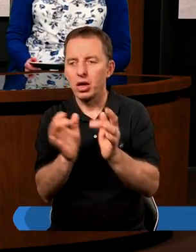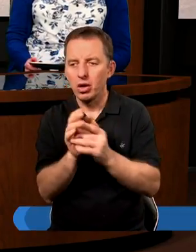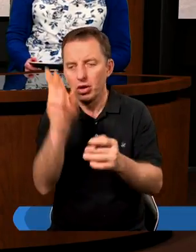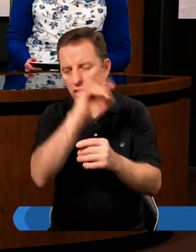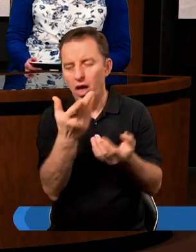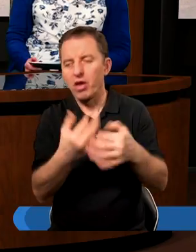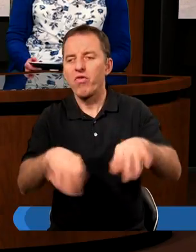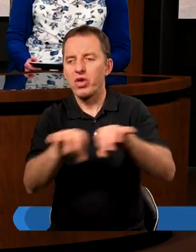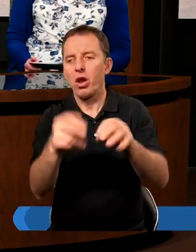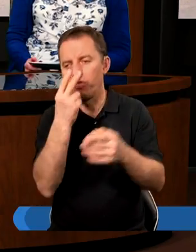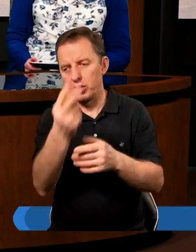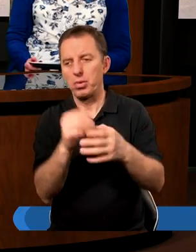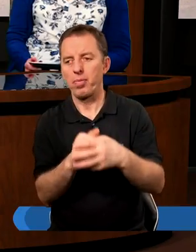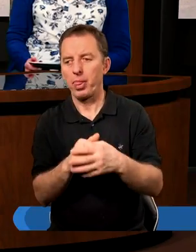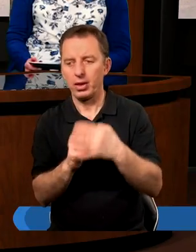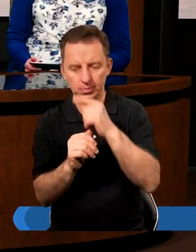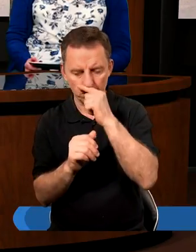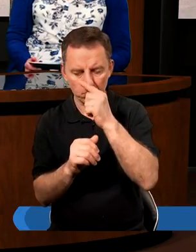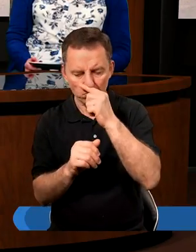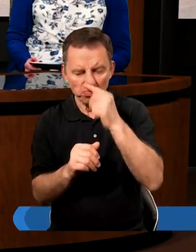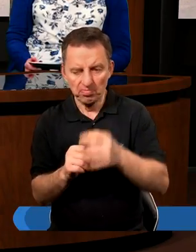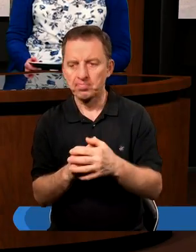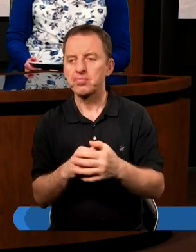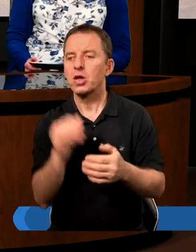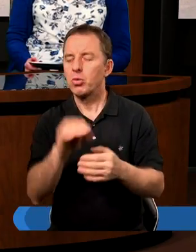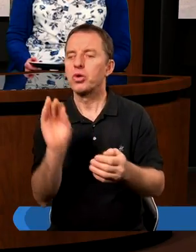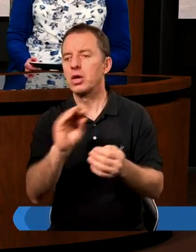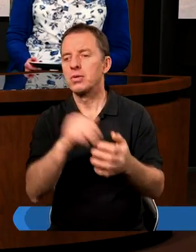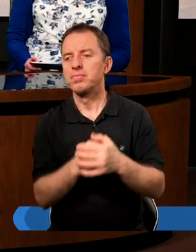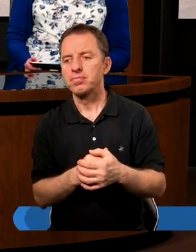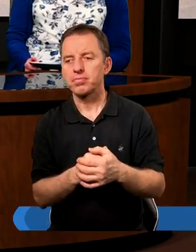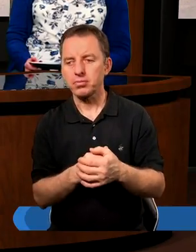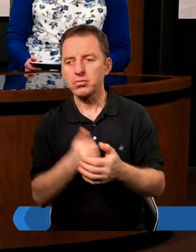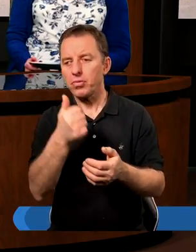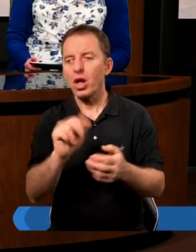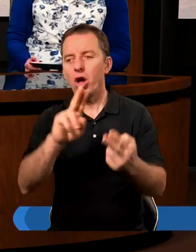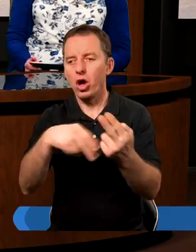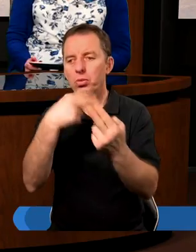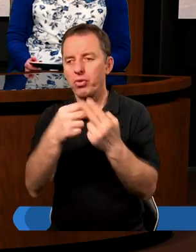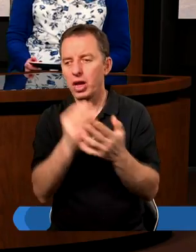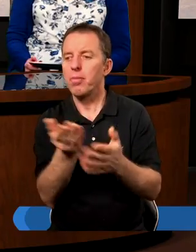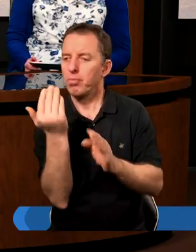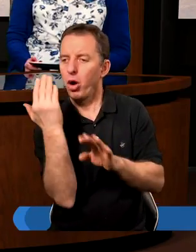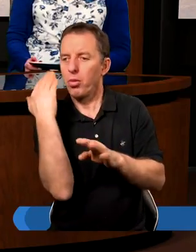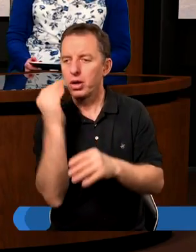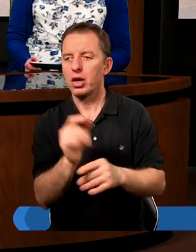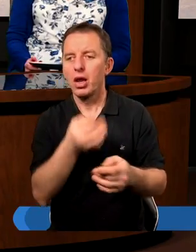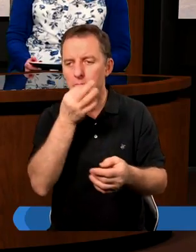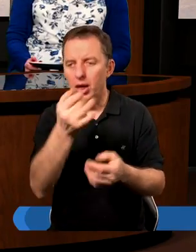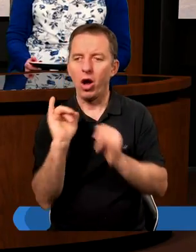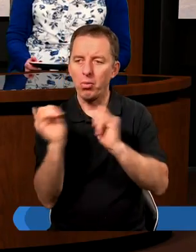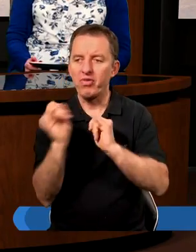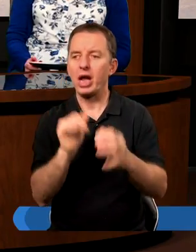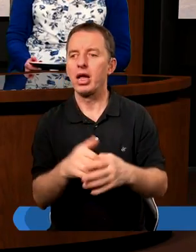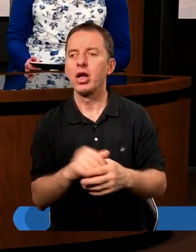Jaki finał widzimy tego wszystkiego? Ja może jeszcze spróbuję odpowiedzieć na poprzednie pytanie, tak tylko nawiążę,